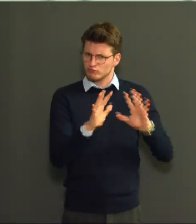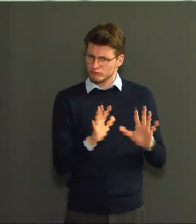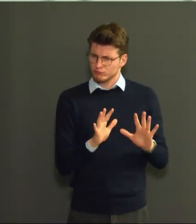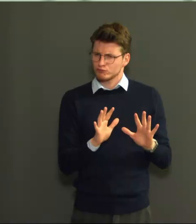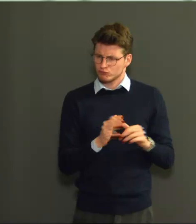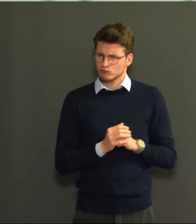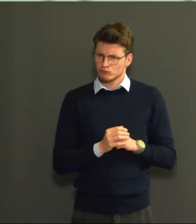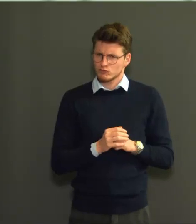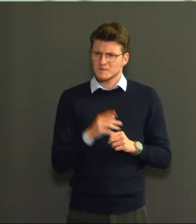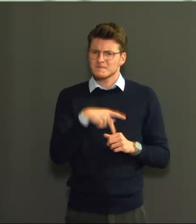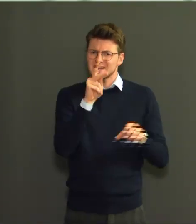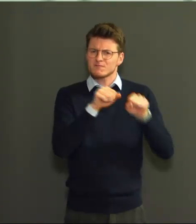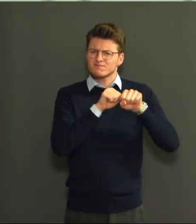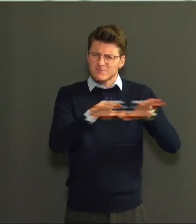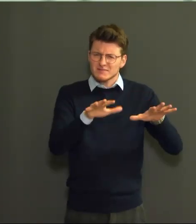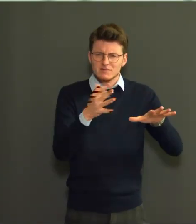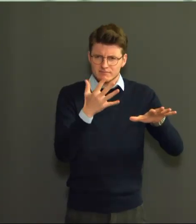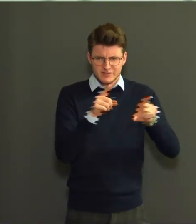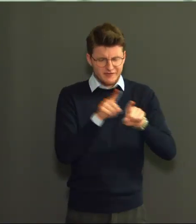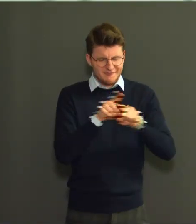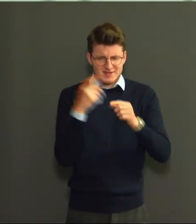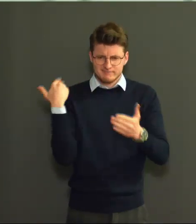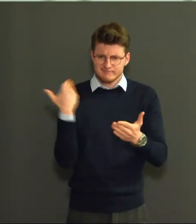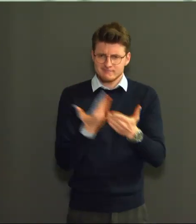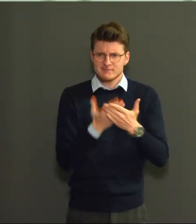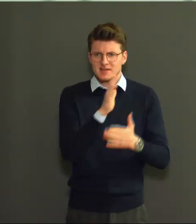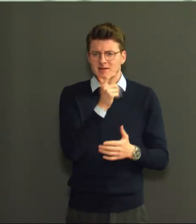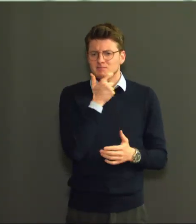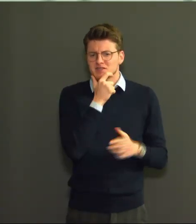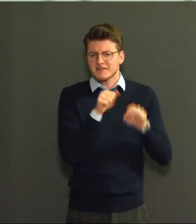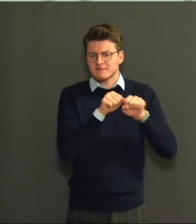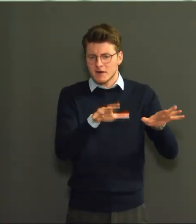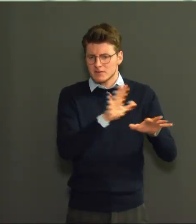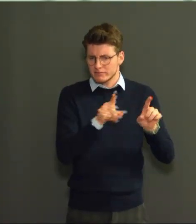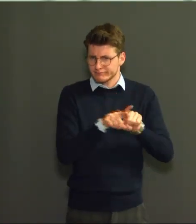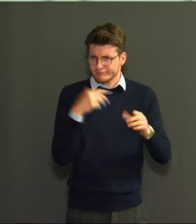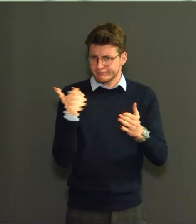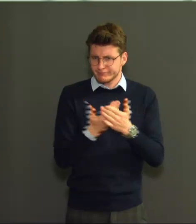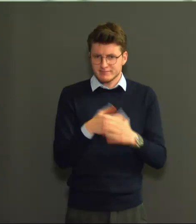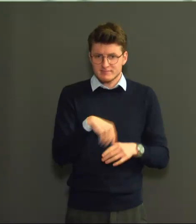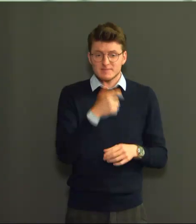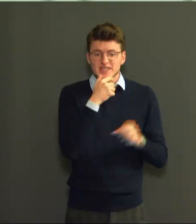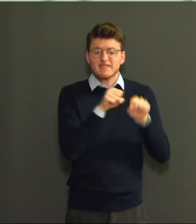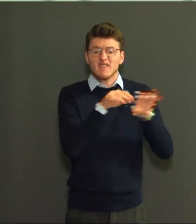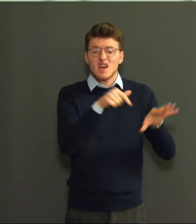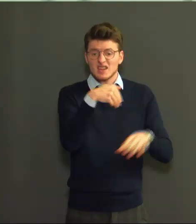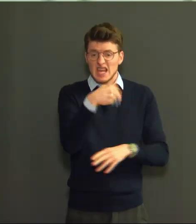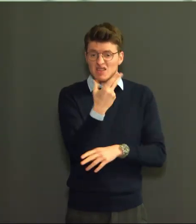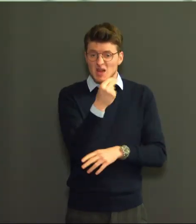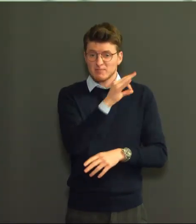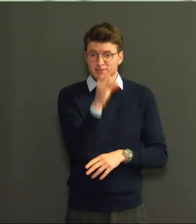merendeel van de besmettingen wordt nog steeds veroorzaakt door de Britse variant, met zo'n 89% van de besmettingen.